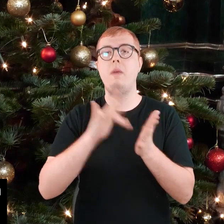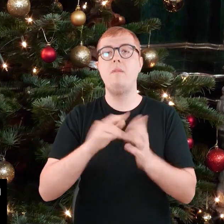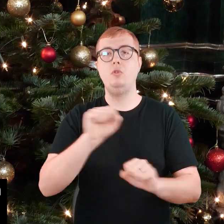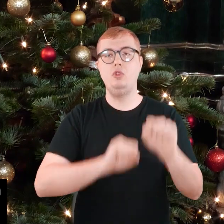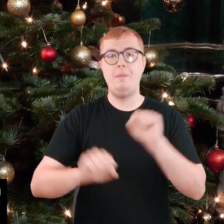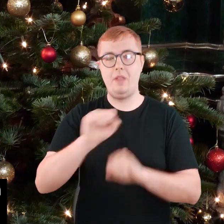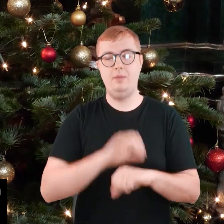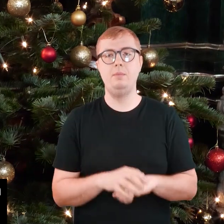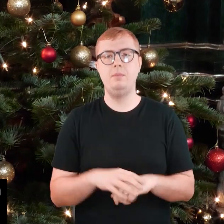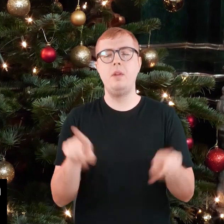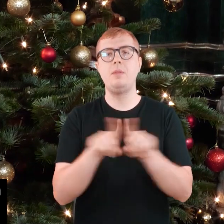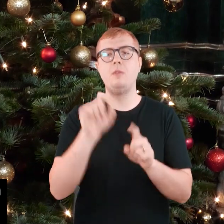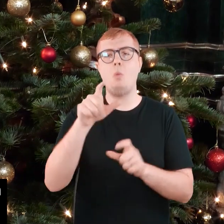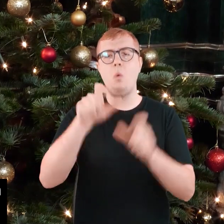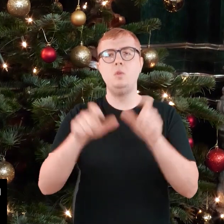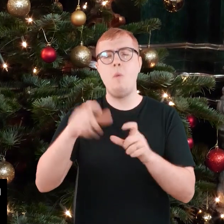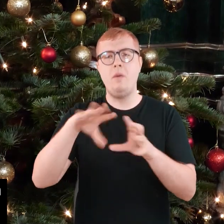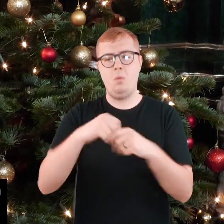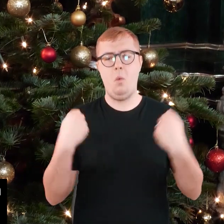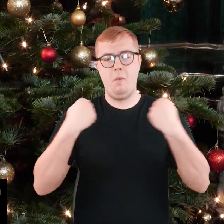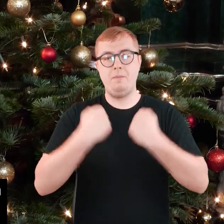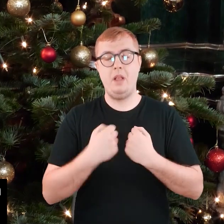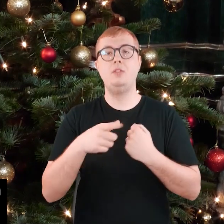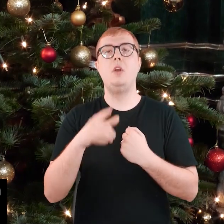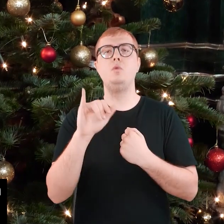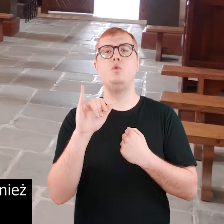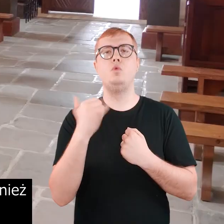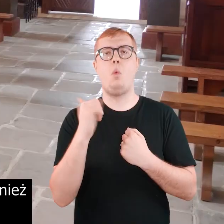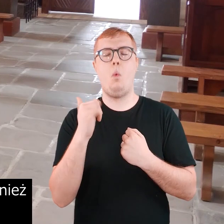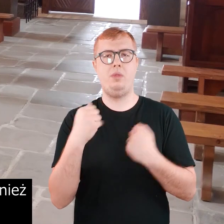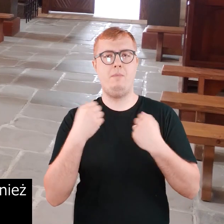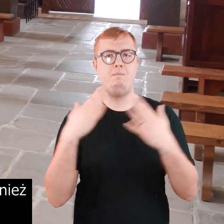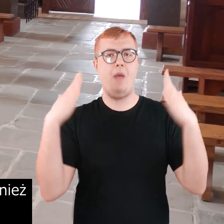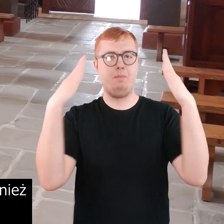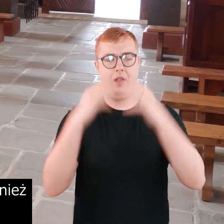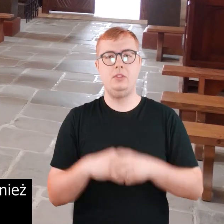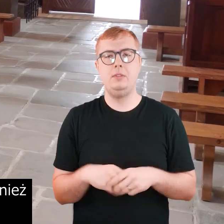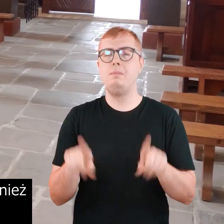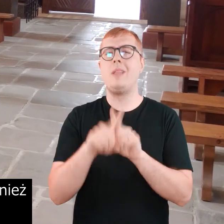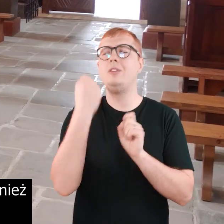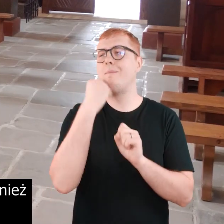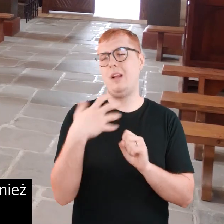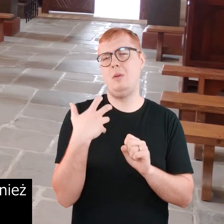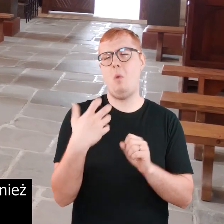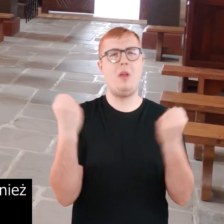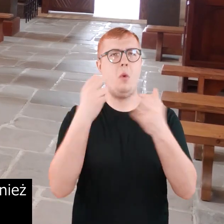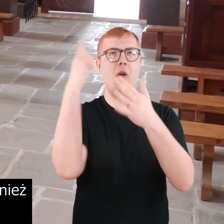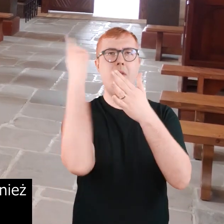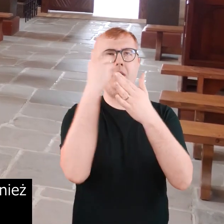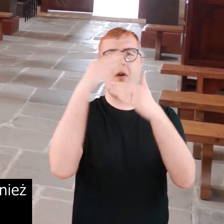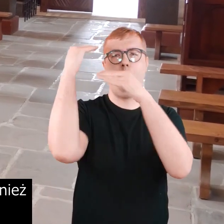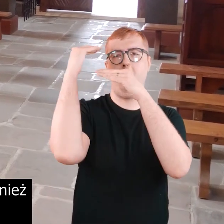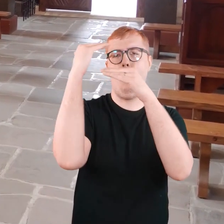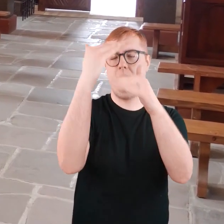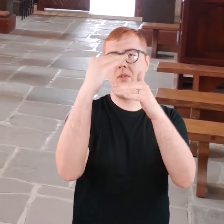dwie postaci ubranych w żółte płaszcze papieży. Bardzo bogato zdobiony jest również sufit w nawie